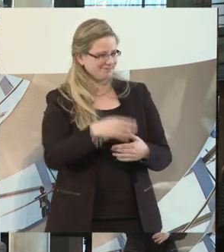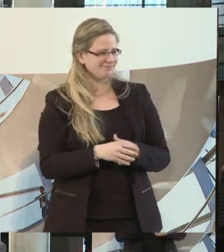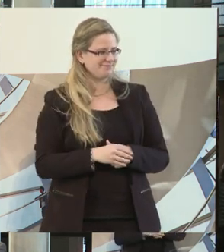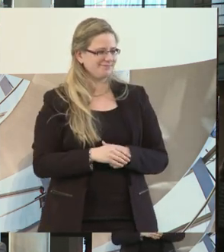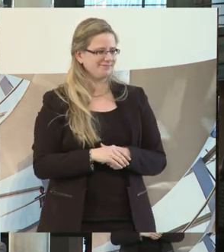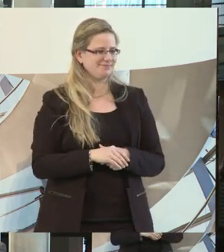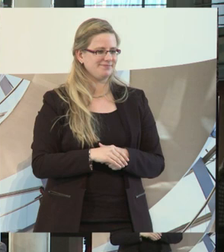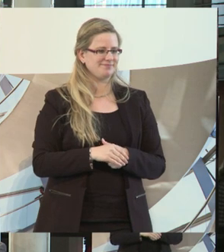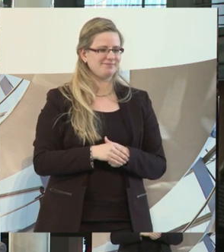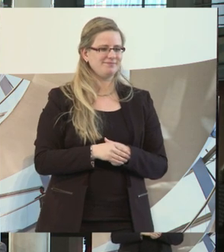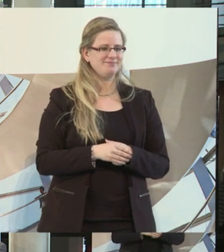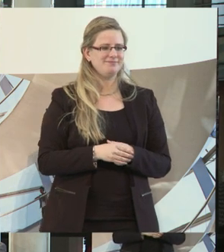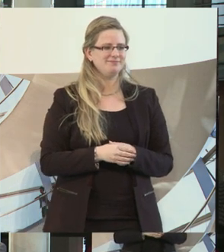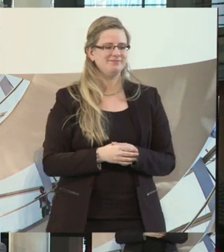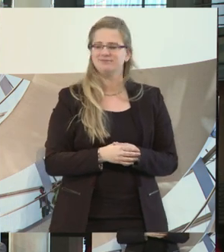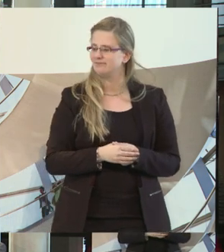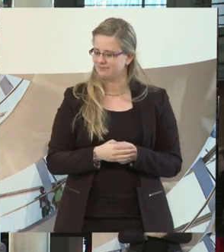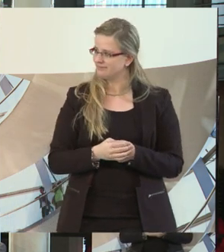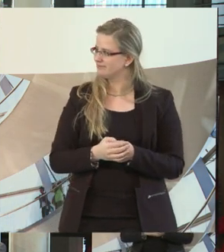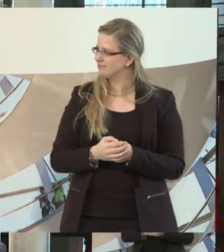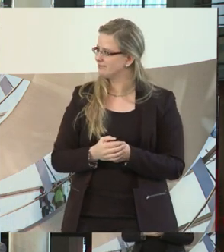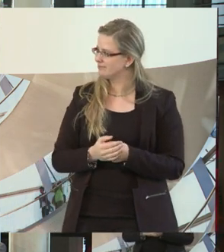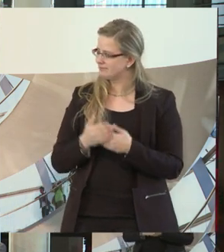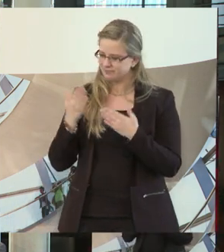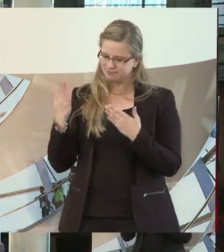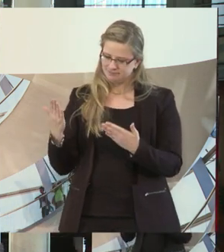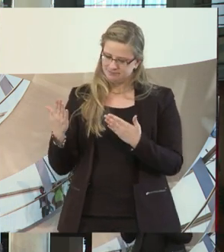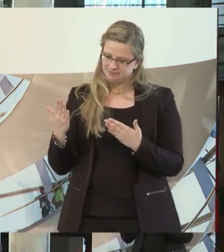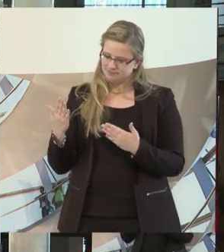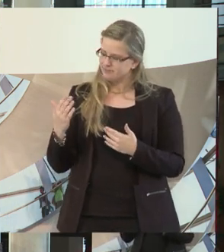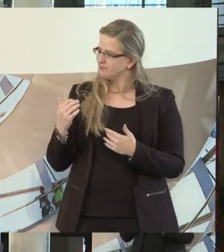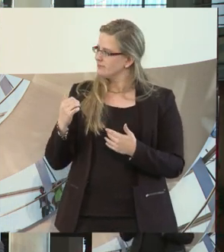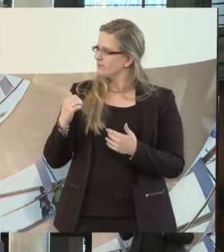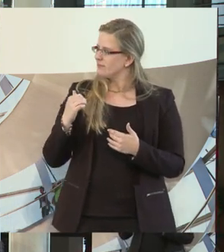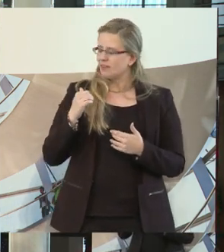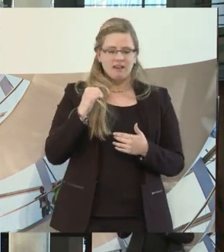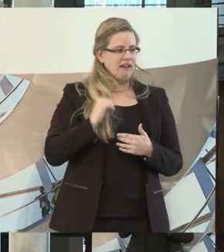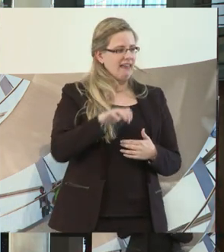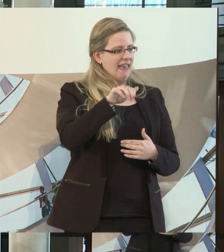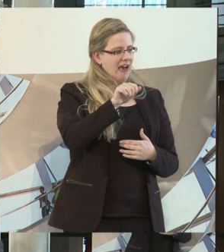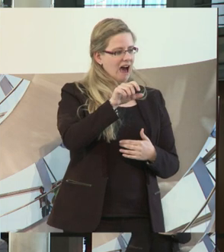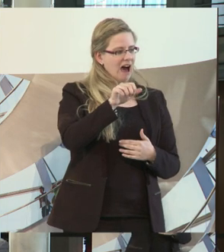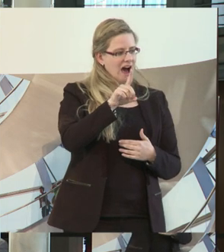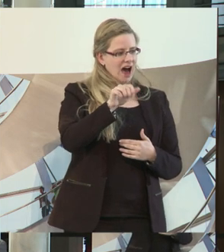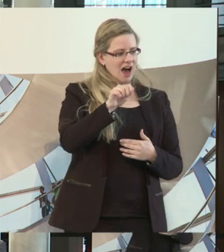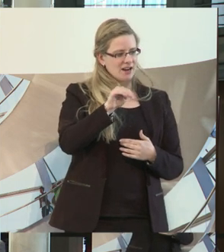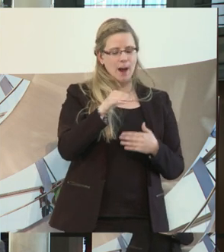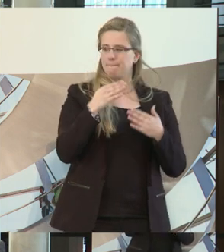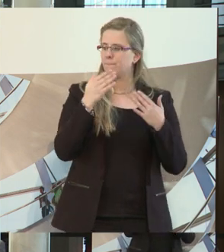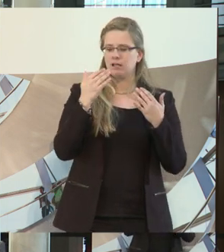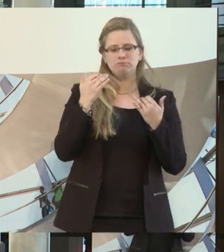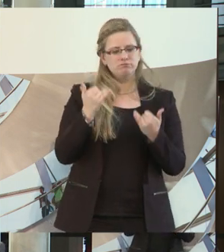Ja, Herr Adam, ich würde gerne mit Ihnen anfangen. Wie stellen sich denn die Betriebe auf die Zunahme von Arbeitnehmern mit Behinderung